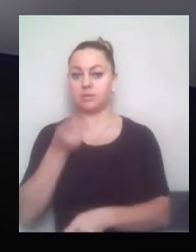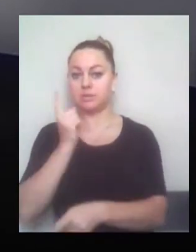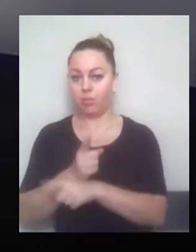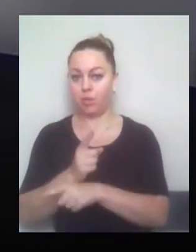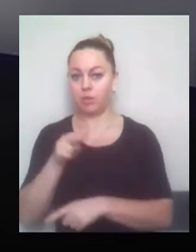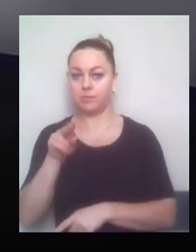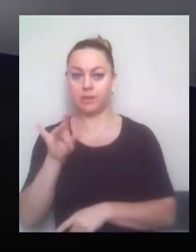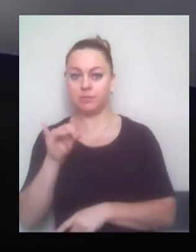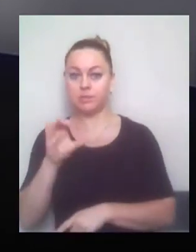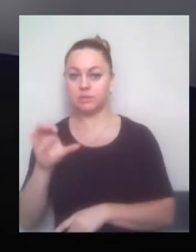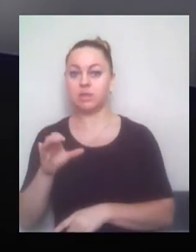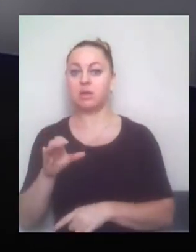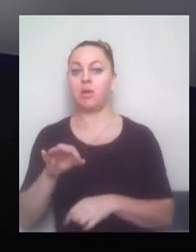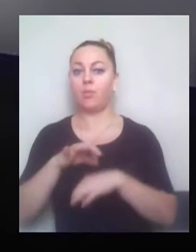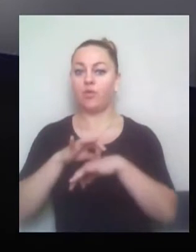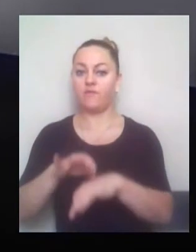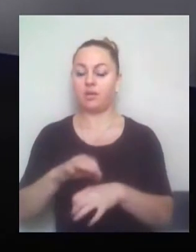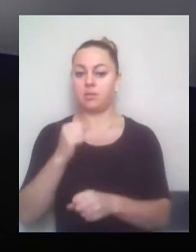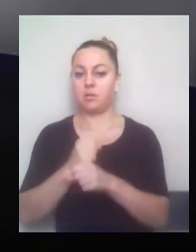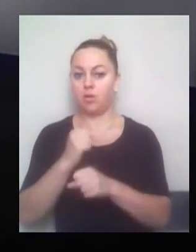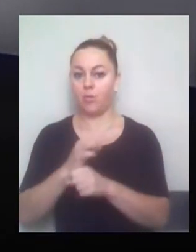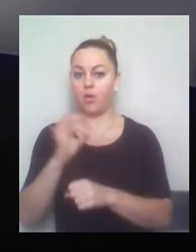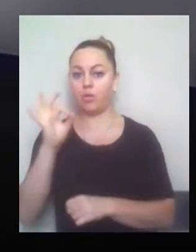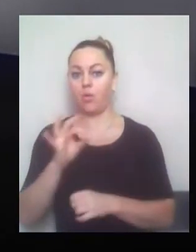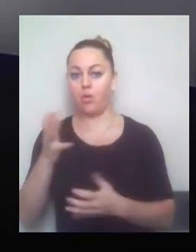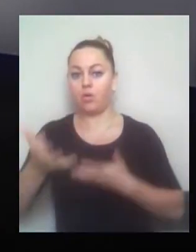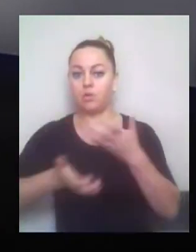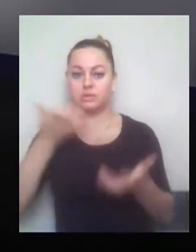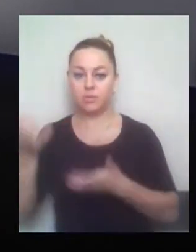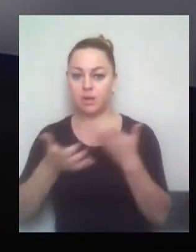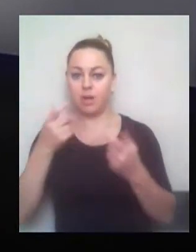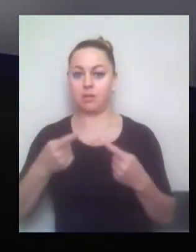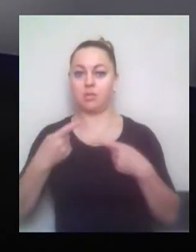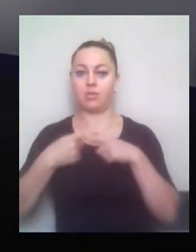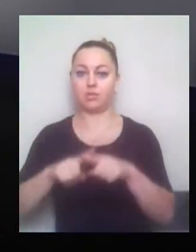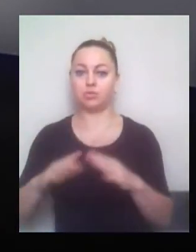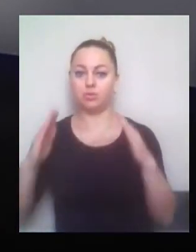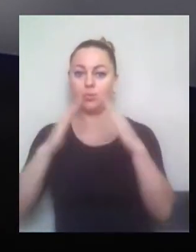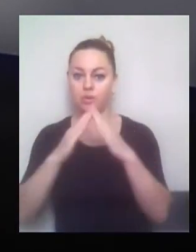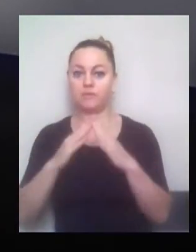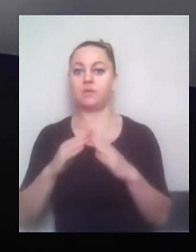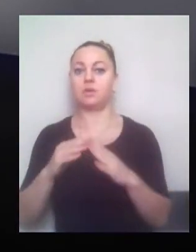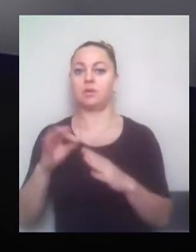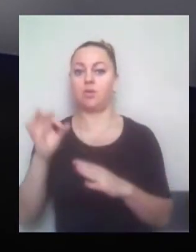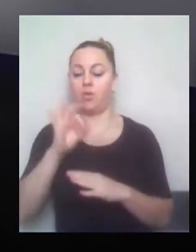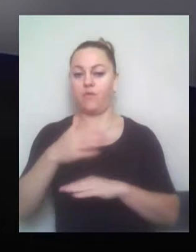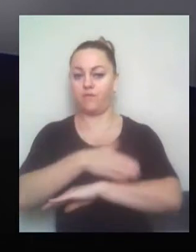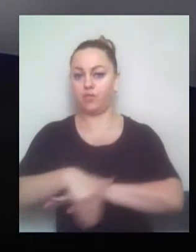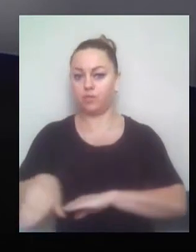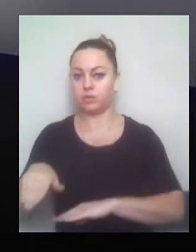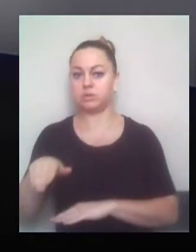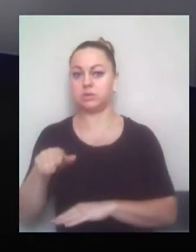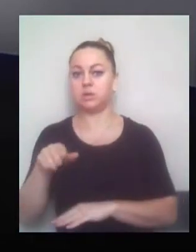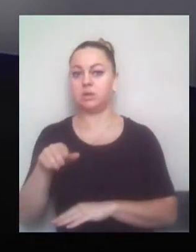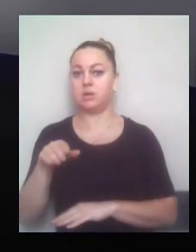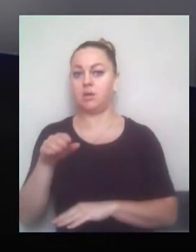продовжувати проведення робіт з розбирання конструкції будівель по вулиці Рішельєвській, 47-49. Тому, на мою думку, тут